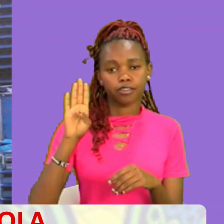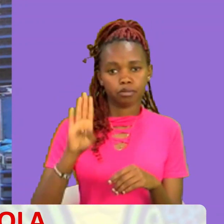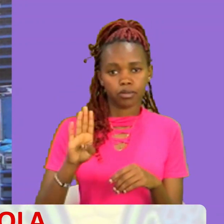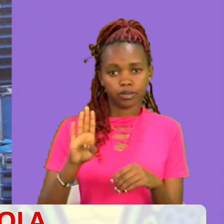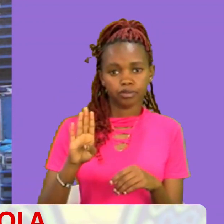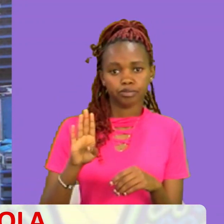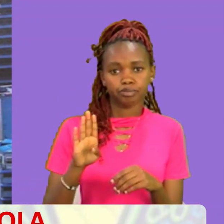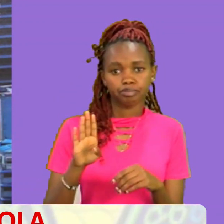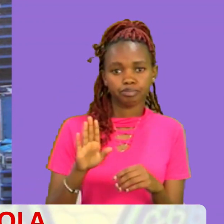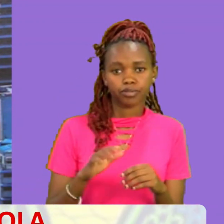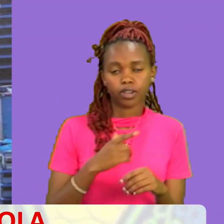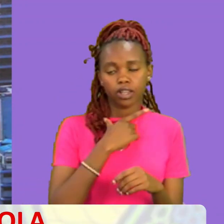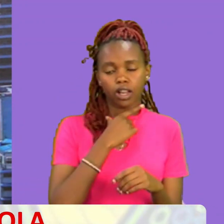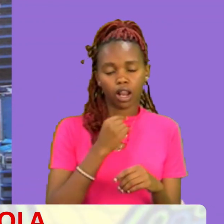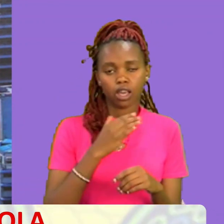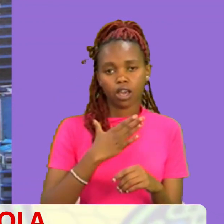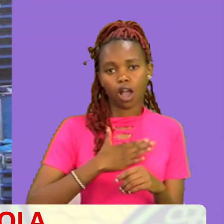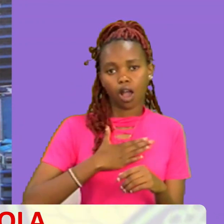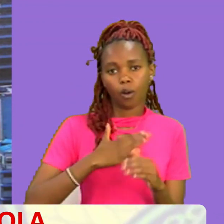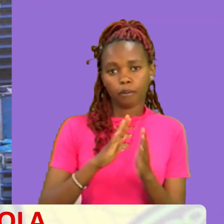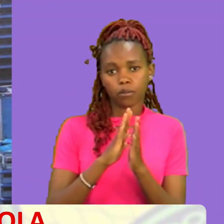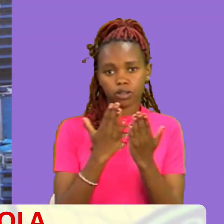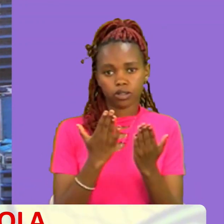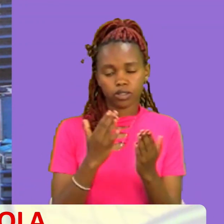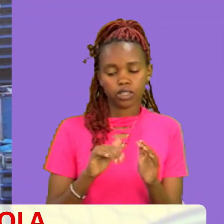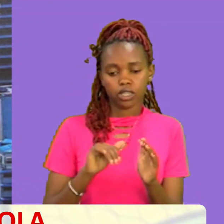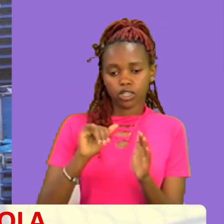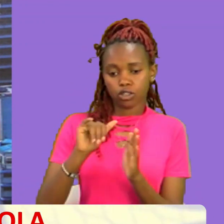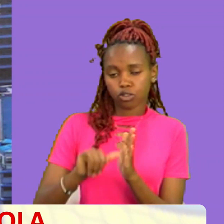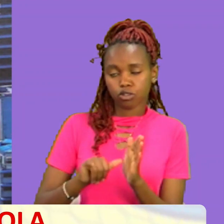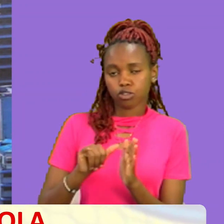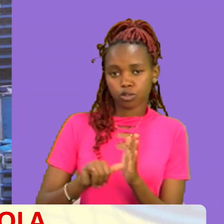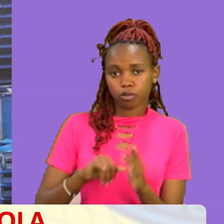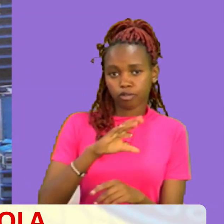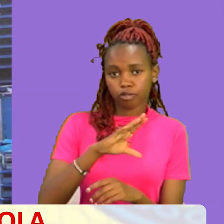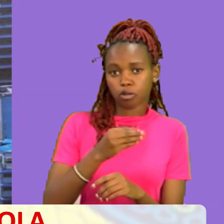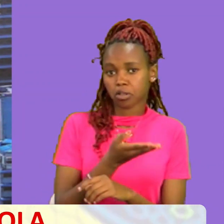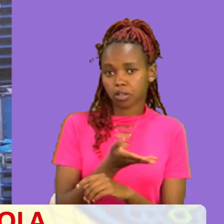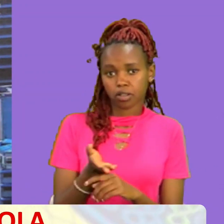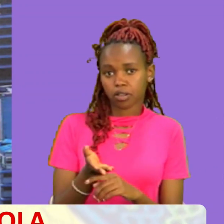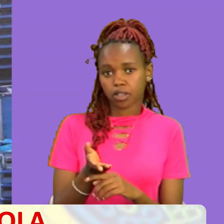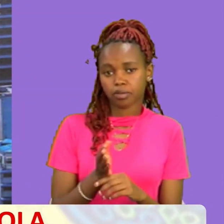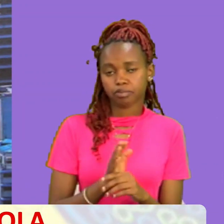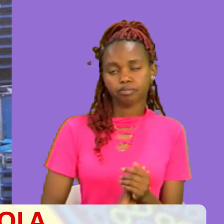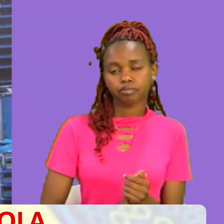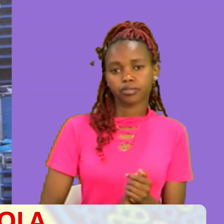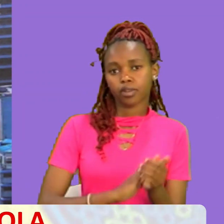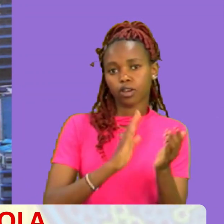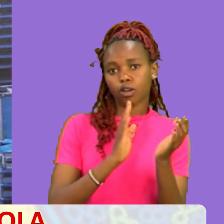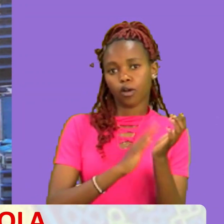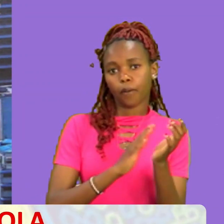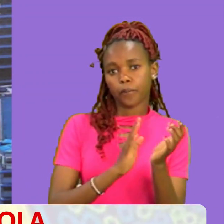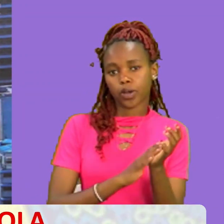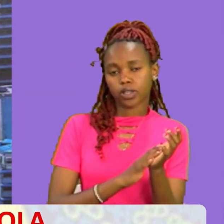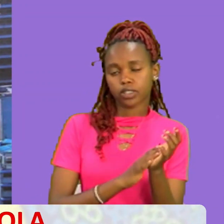like our page Pia Unaweza uka ingia kwenye YouTube channel yetu Unaweza uka subscribe Na pia unaweza